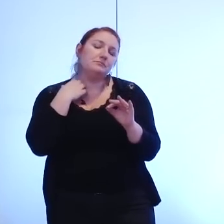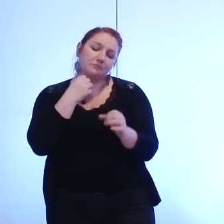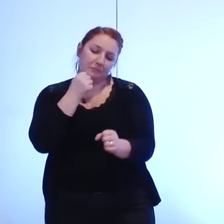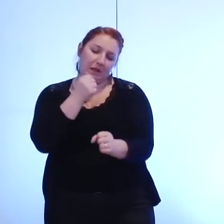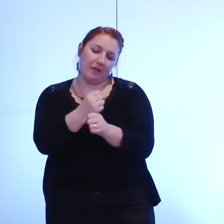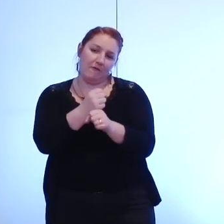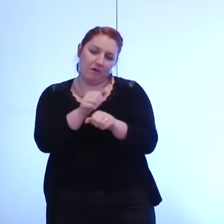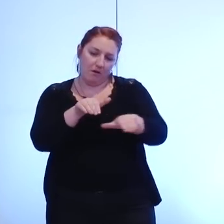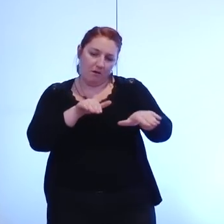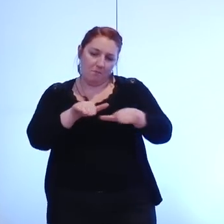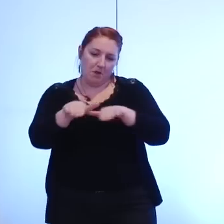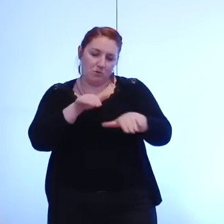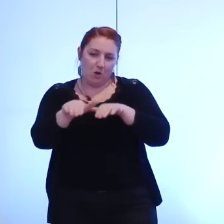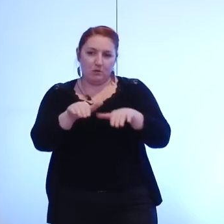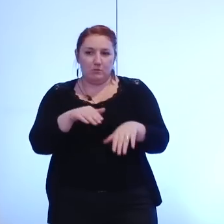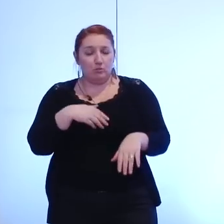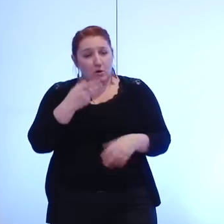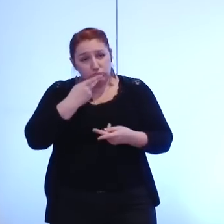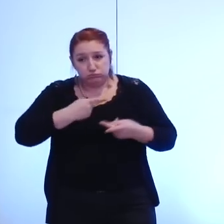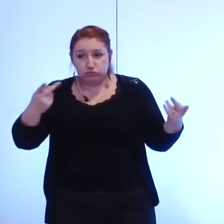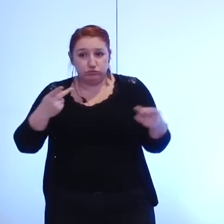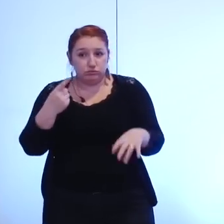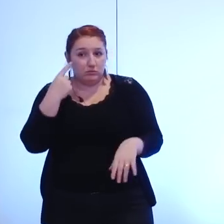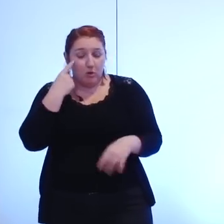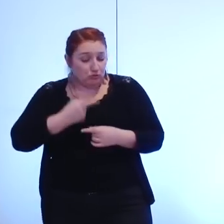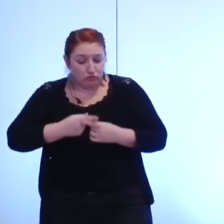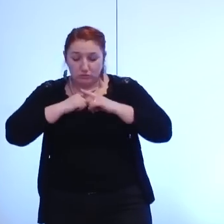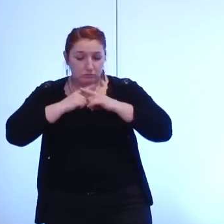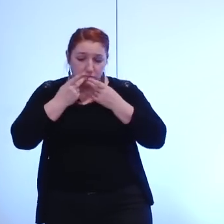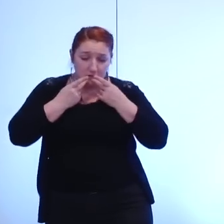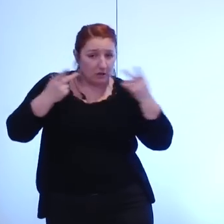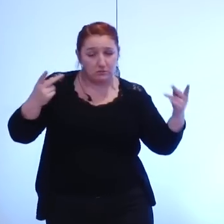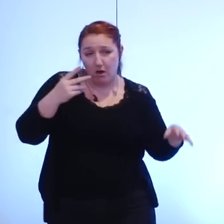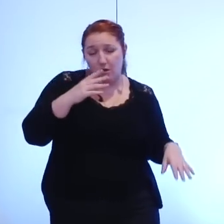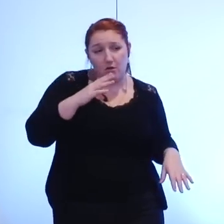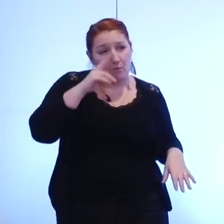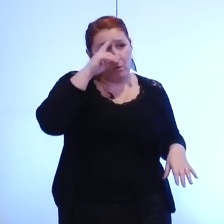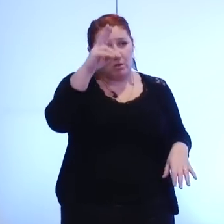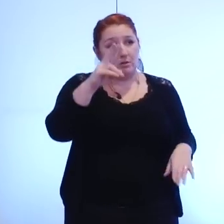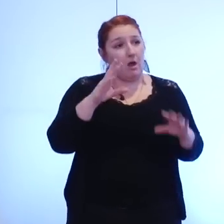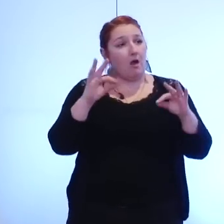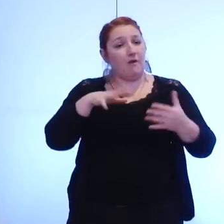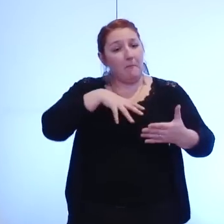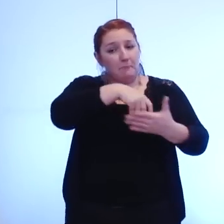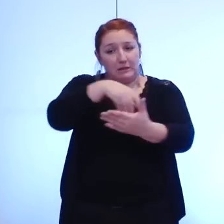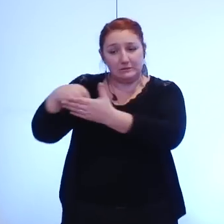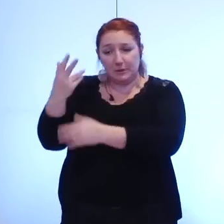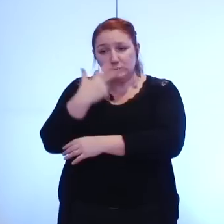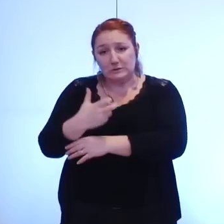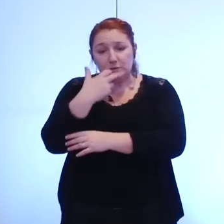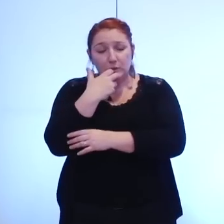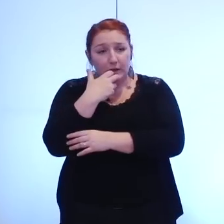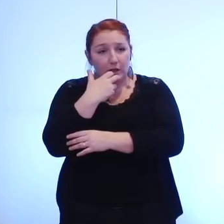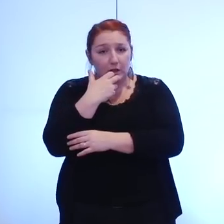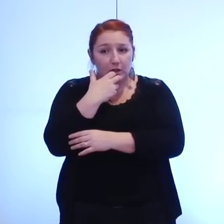et je le pense sincèrement sur la participation citoyenne et la construction de cette